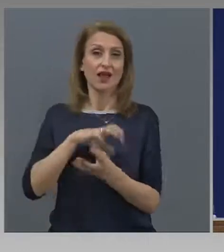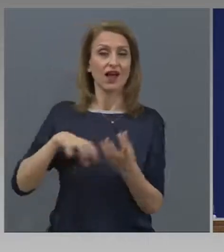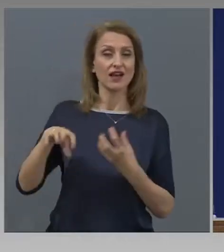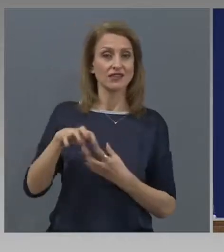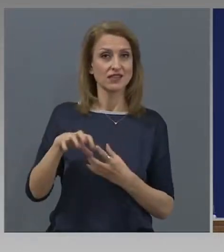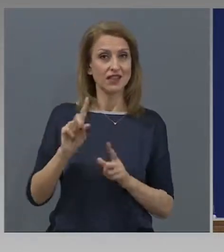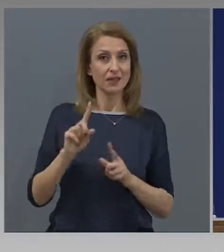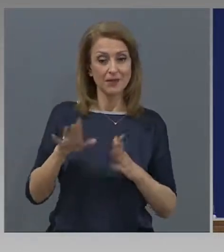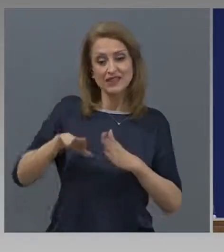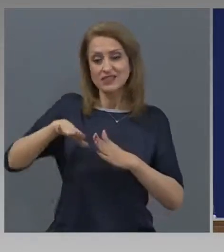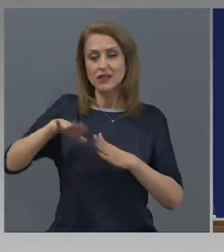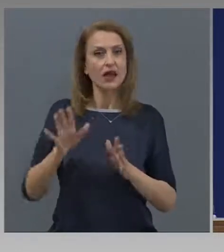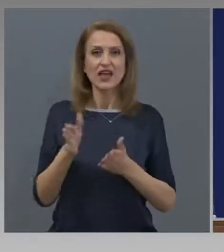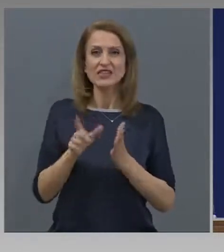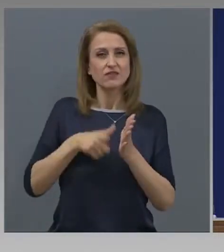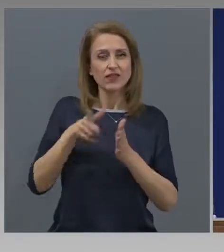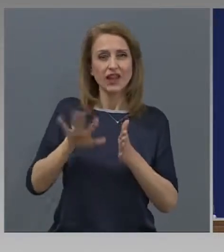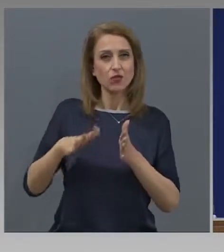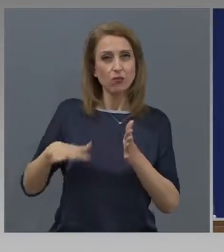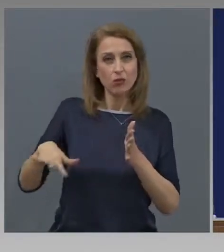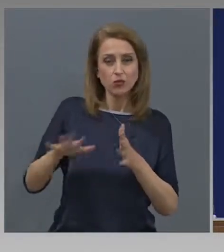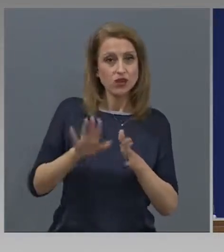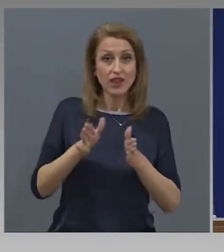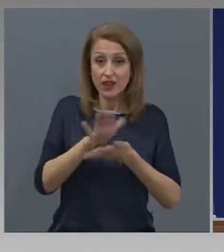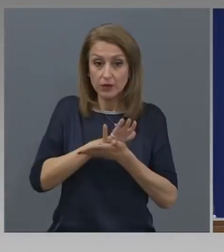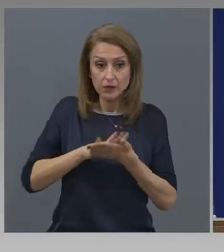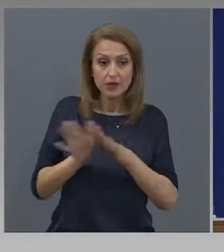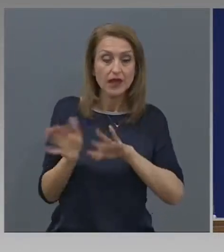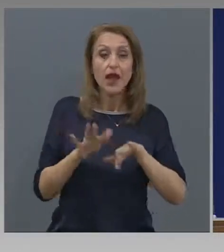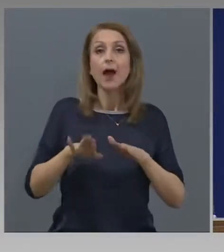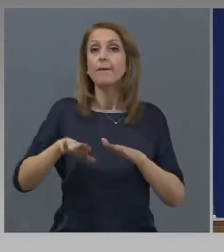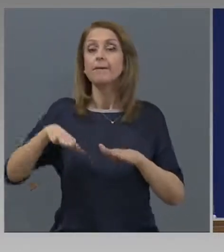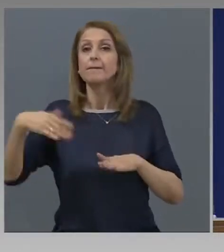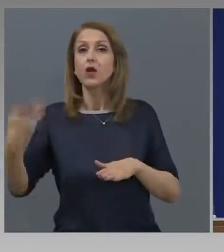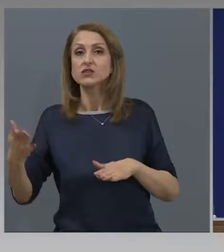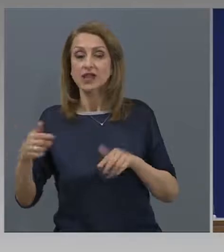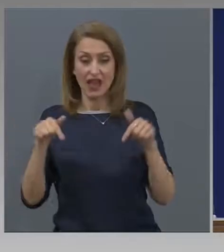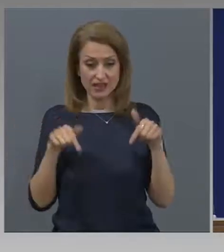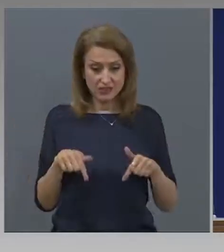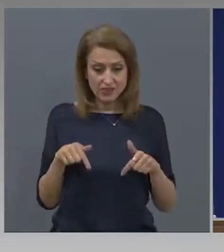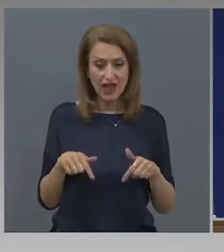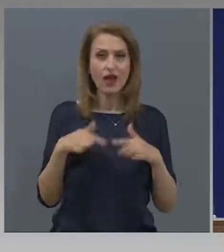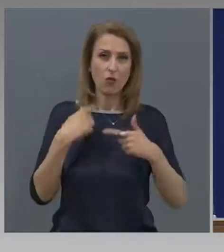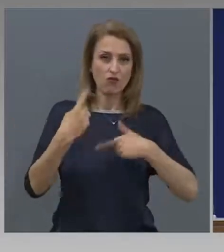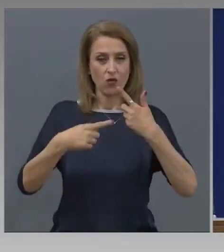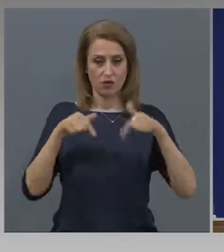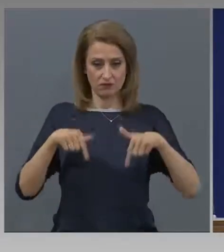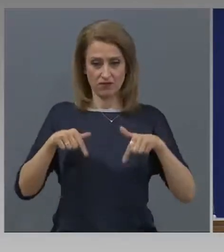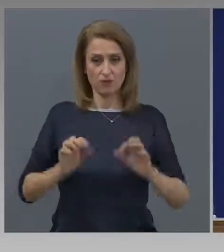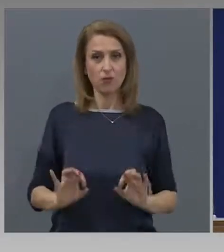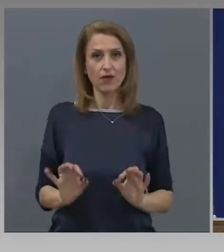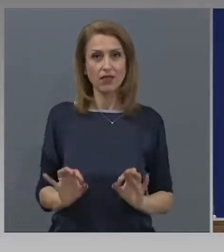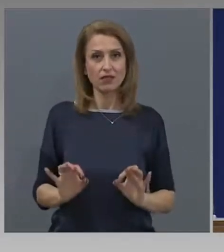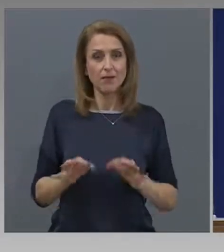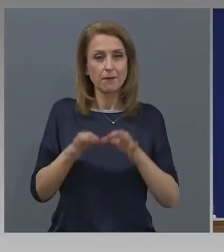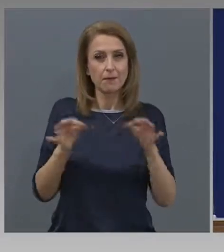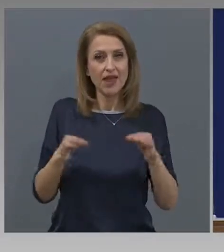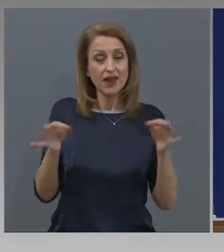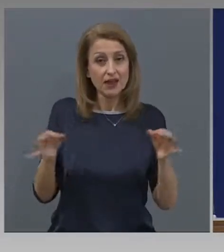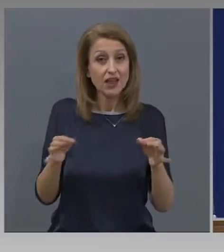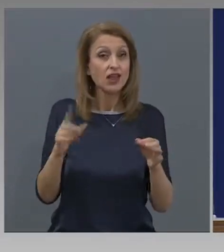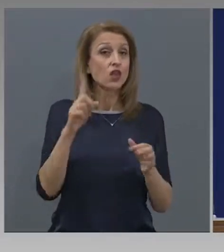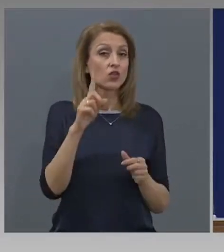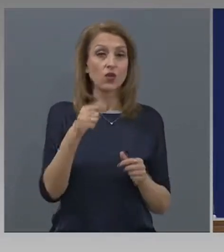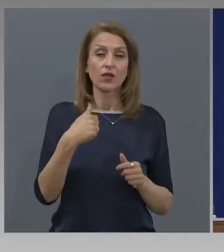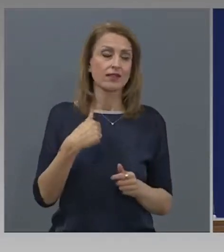положение, защото мерките, които предлагаме до момента, те са кризисни и са конкретно за тези няколко месеца, през които трябва да преминем, но